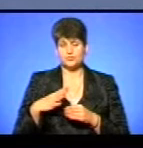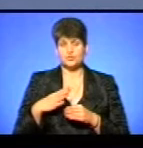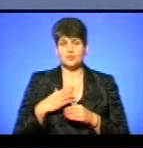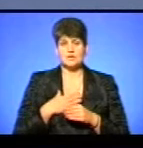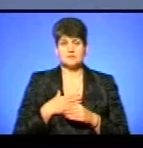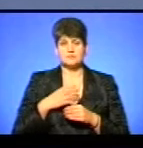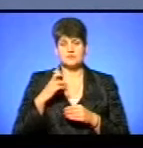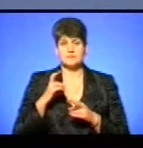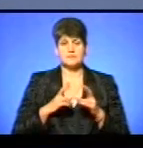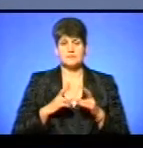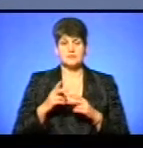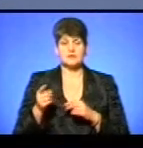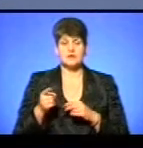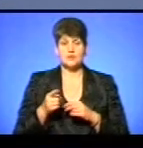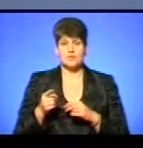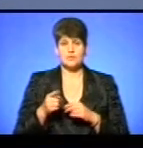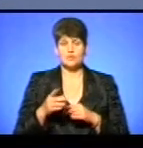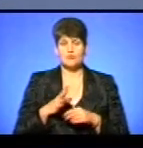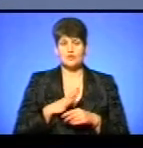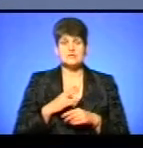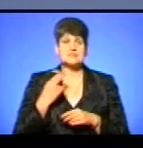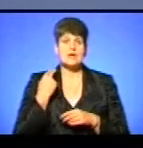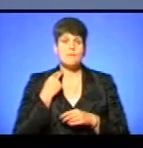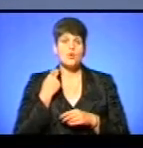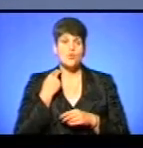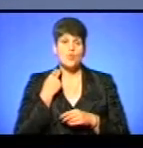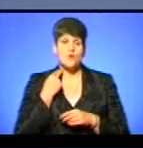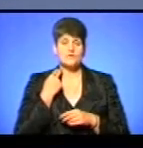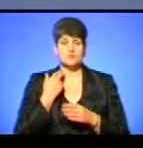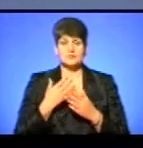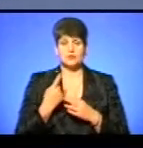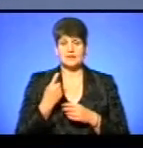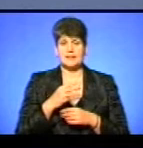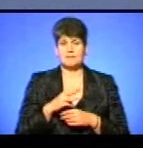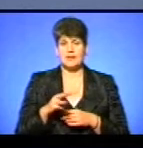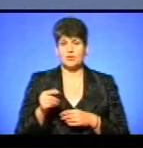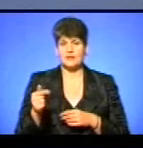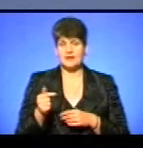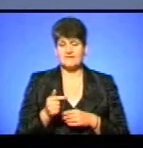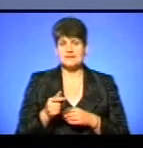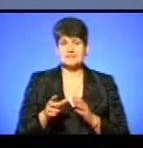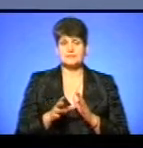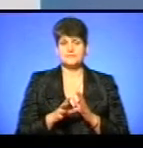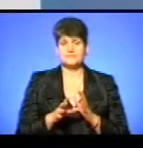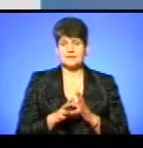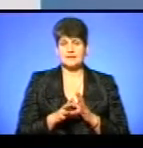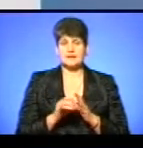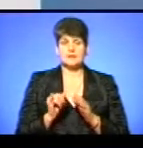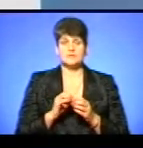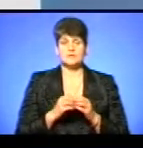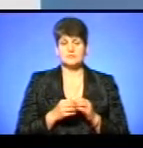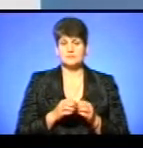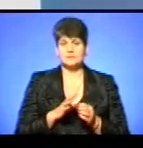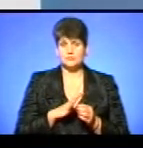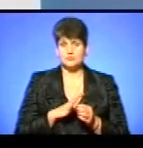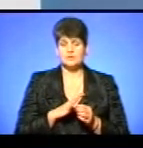комунальним підприємством Тернопіль-Транс заборговано в межах мільйона гривень за електроенергію, і загроза стояла